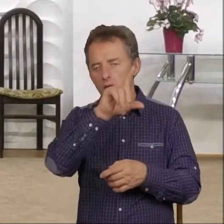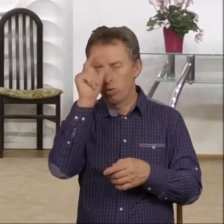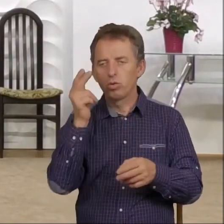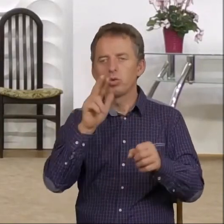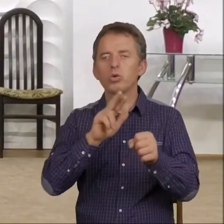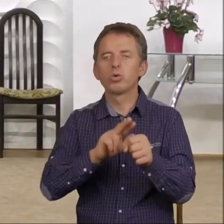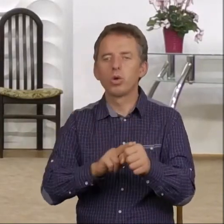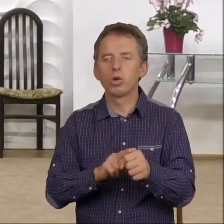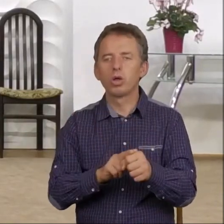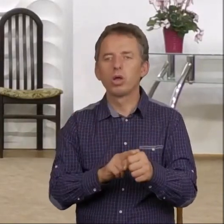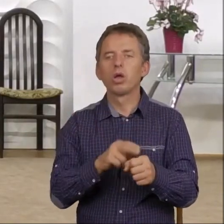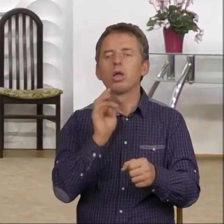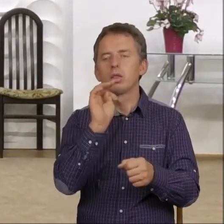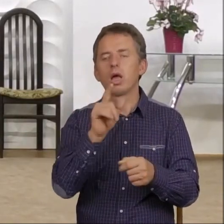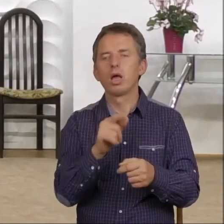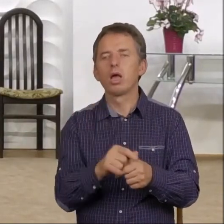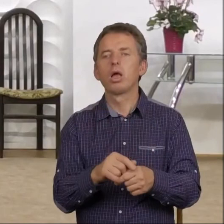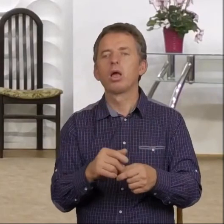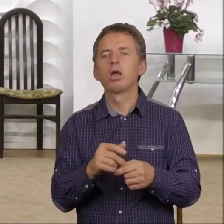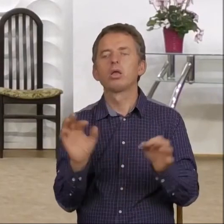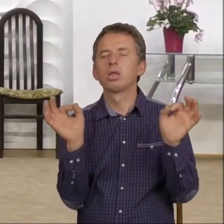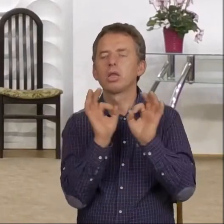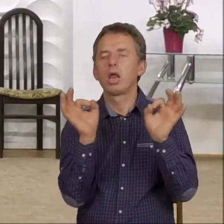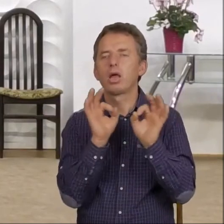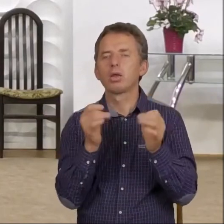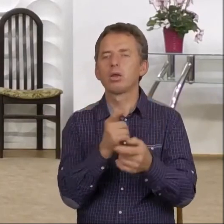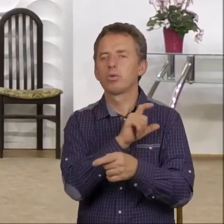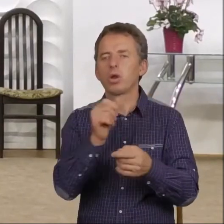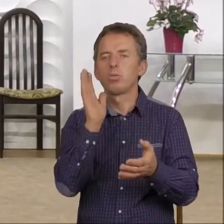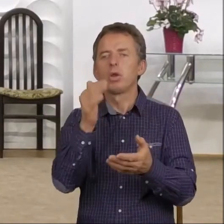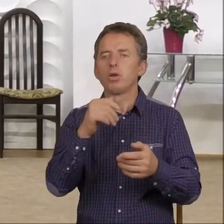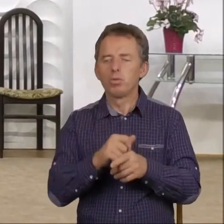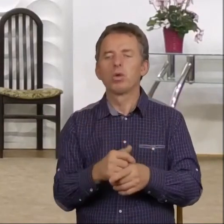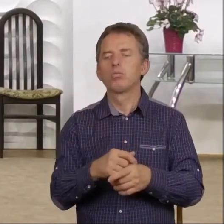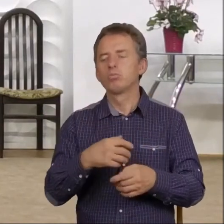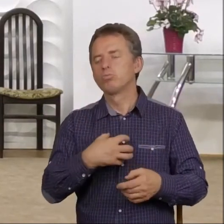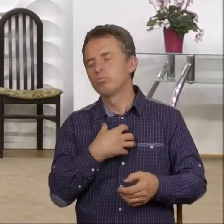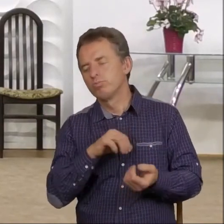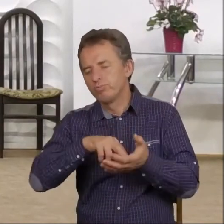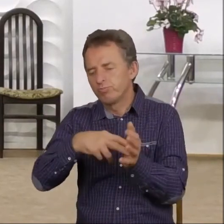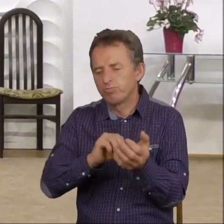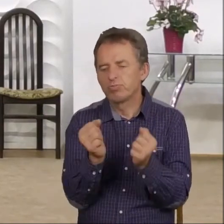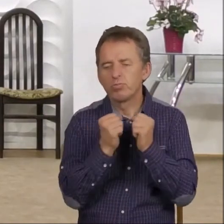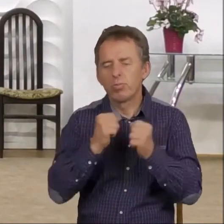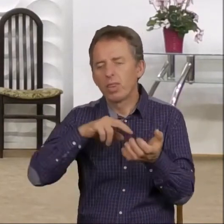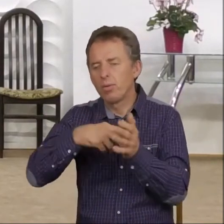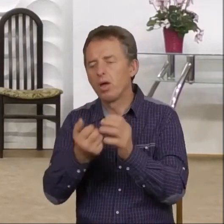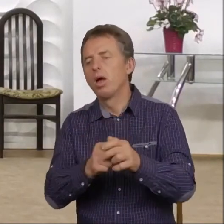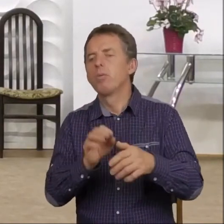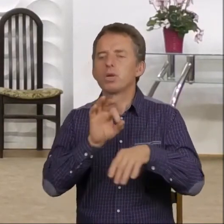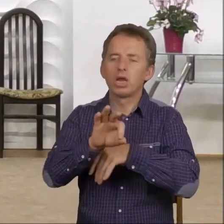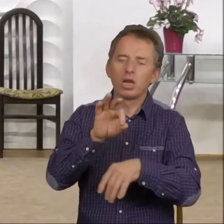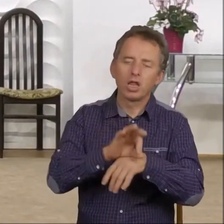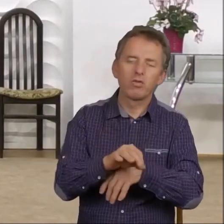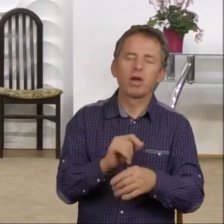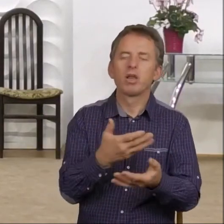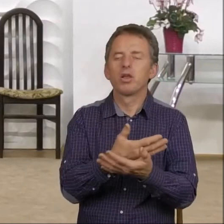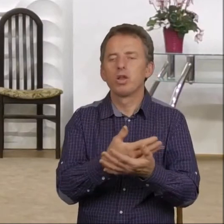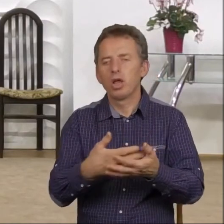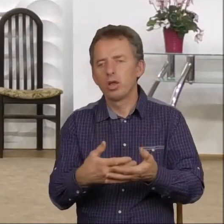który nawet w tak finalnym strasznym czasie będzie musiał borykać się z różnymi problemami, z prześladowaniami na ziemi,